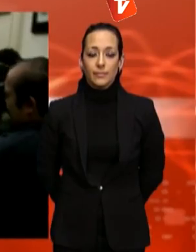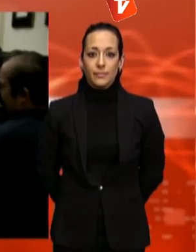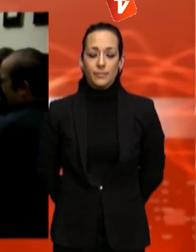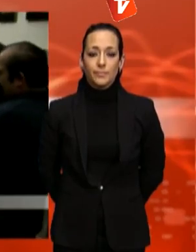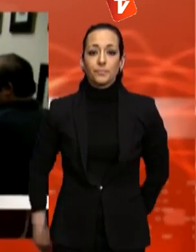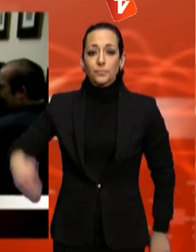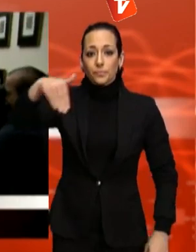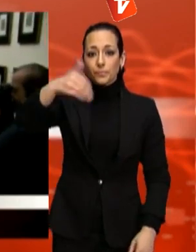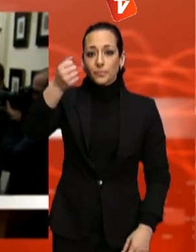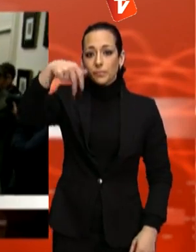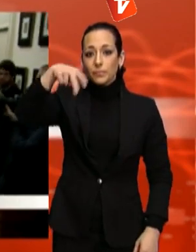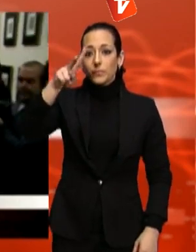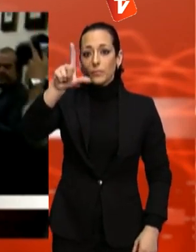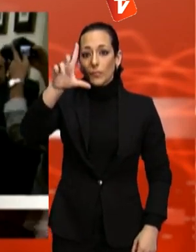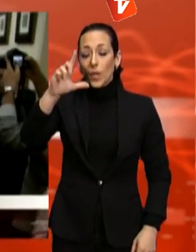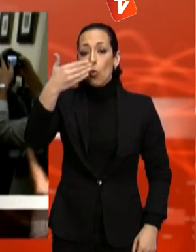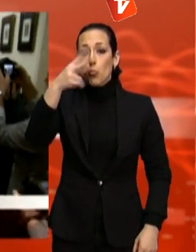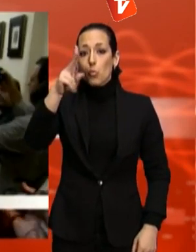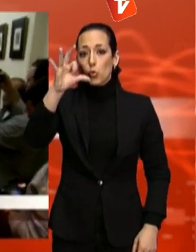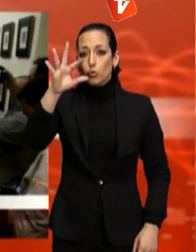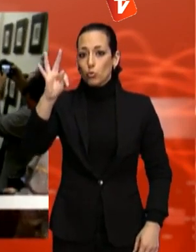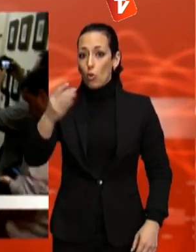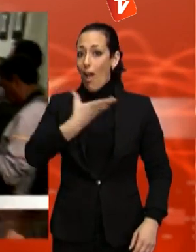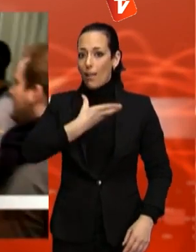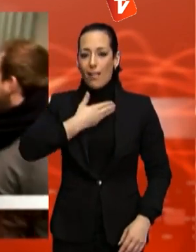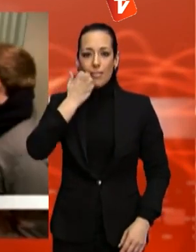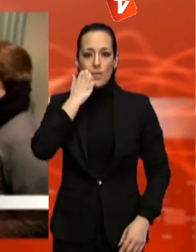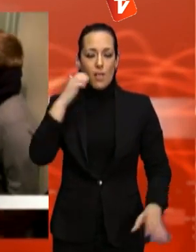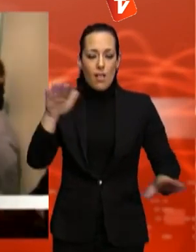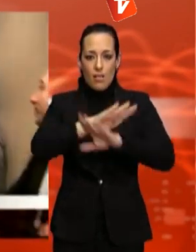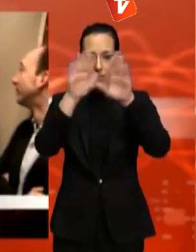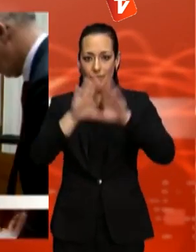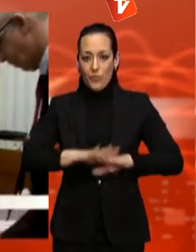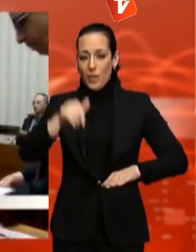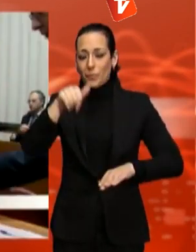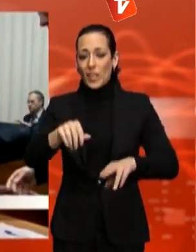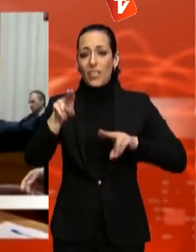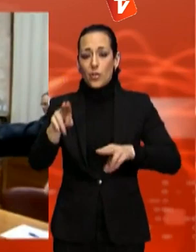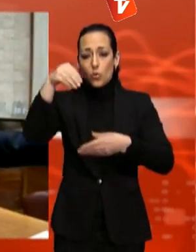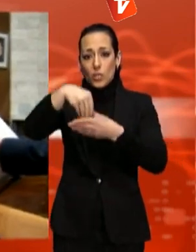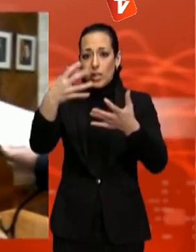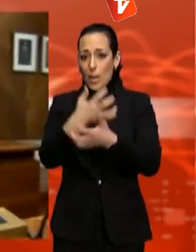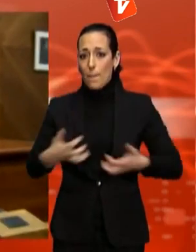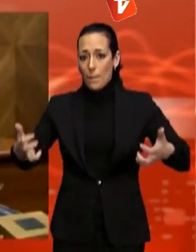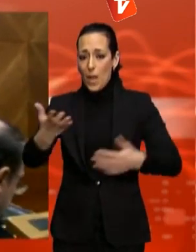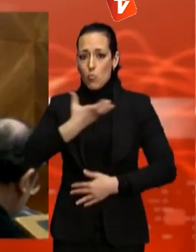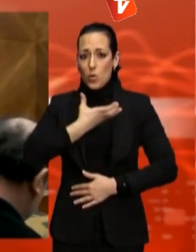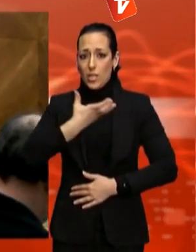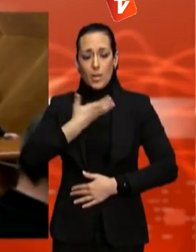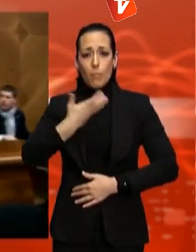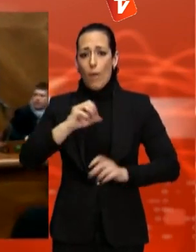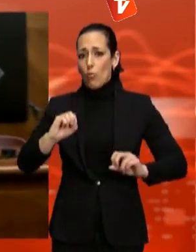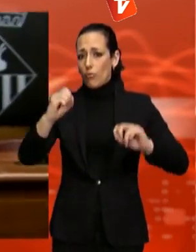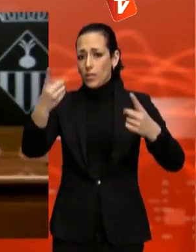Manuel Bustos ja no és alcalde de Sabadell. Aquest dijous ha oficialitzat la seva renúncia en un ple que posa fi als 14 anys al cap de banda de